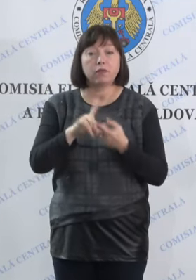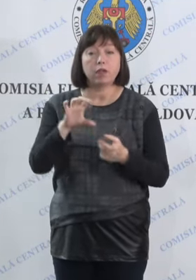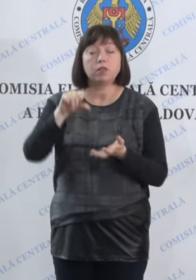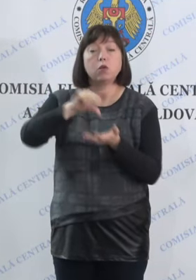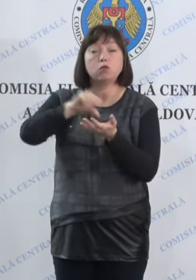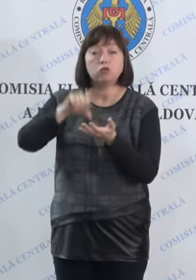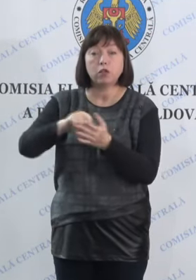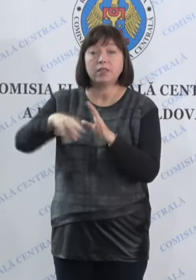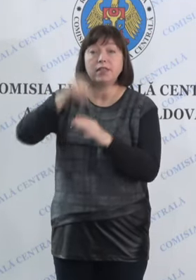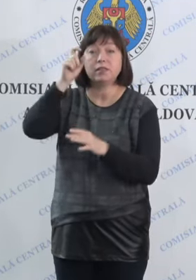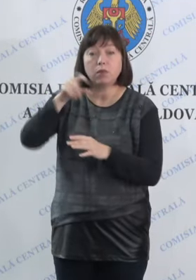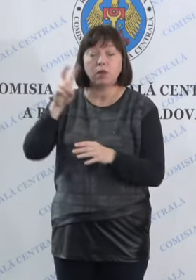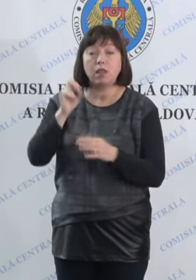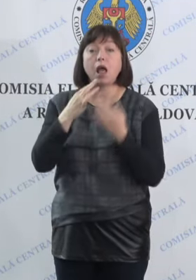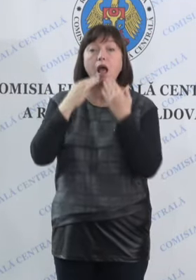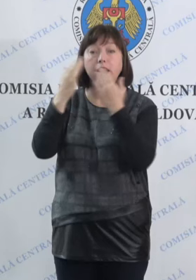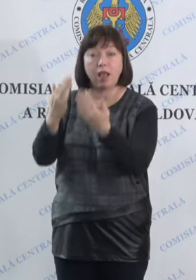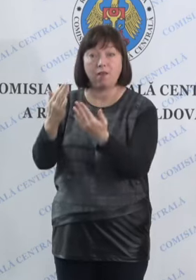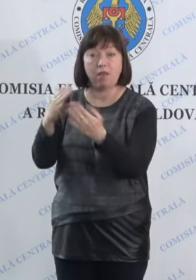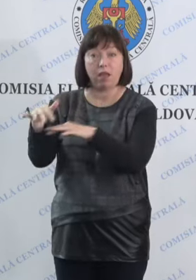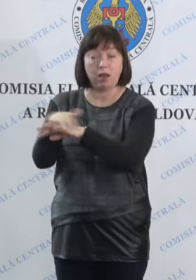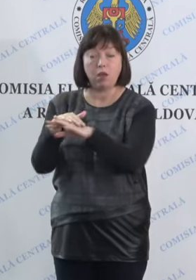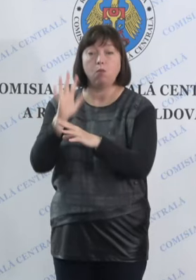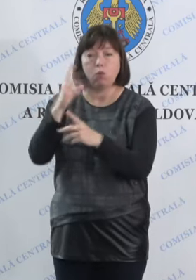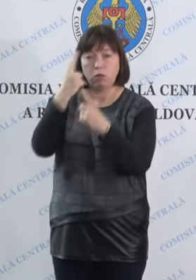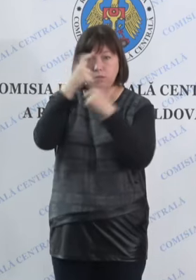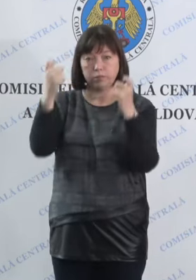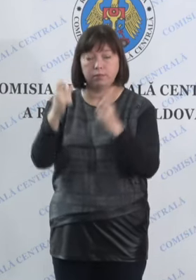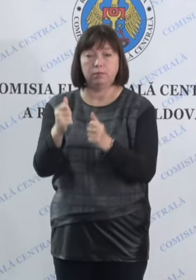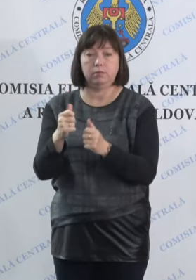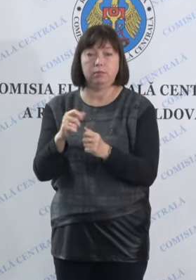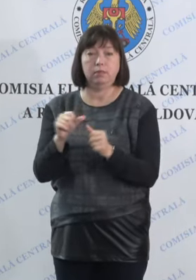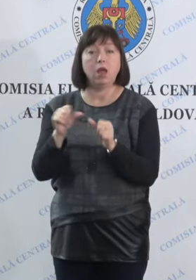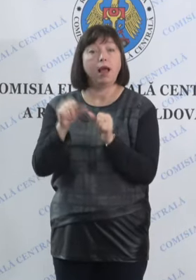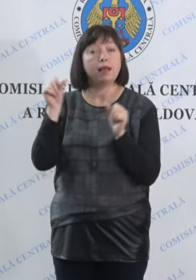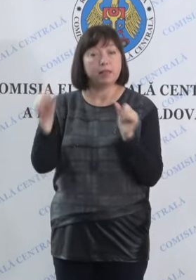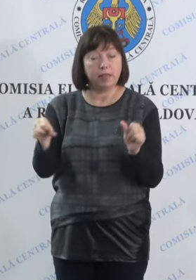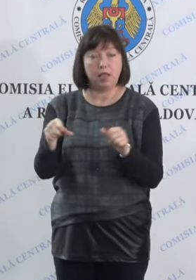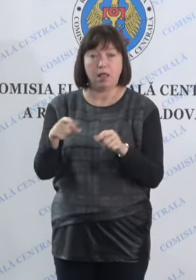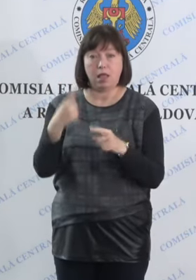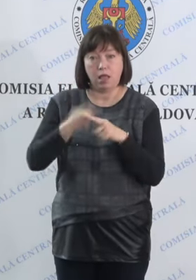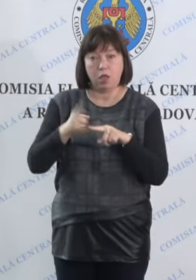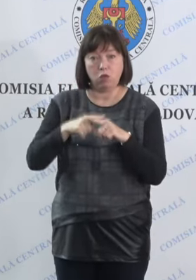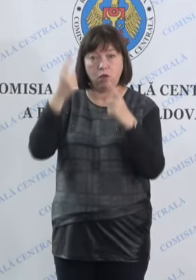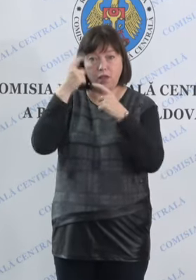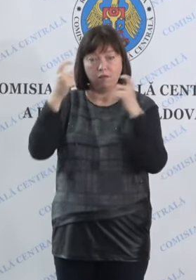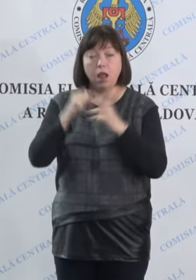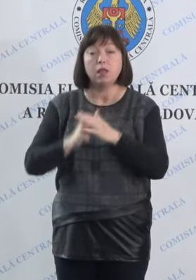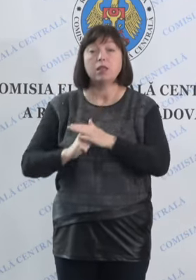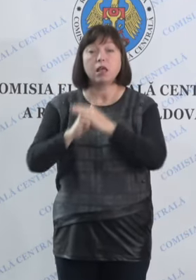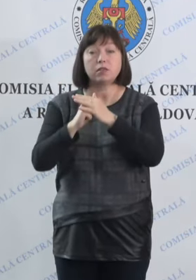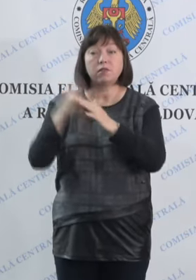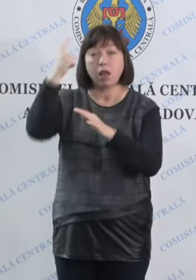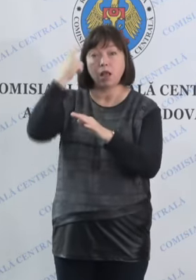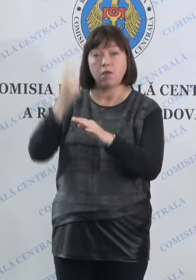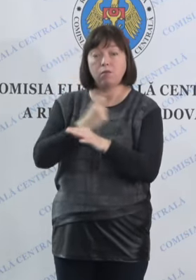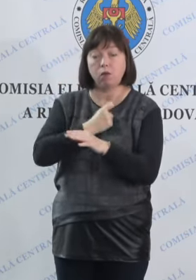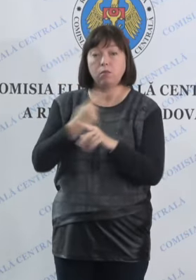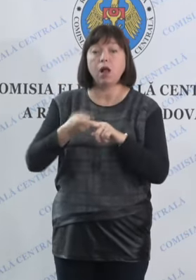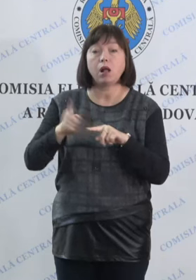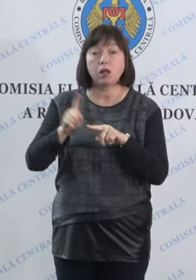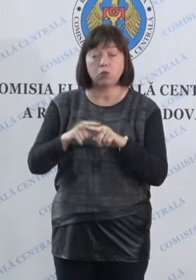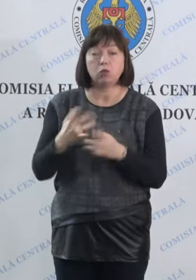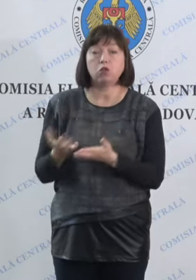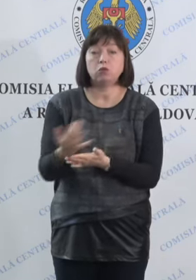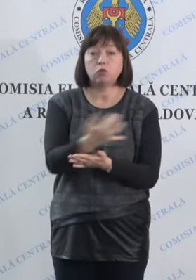alegăturilor la referendum, vom anunța separat aceste date în baza informațiilor pe care